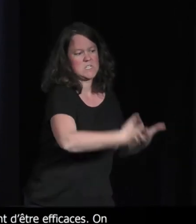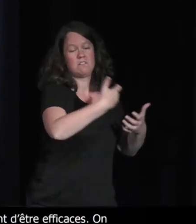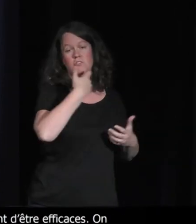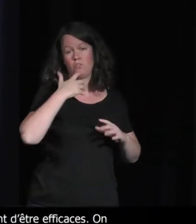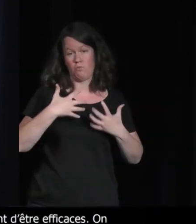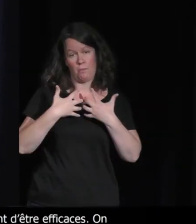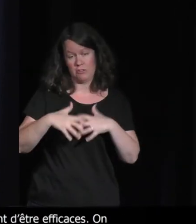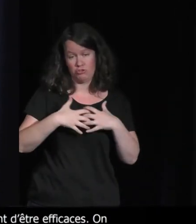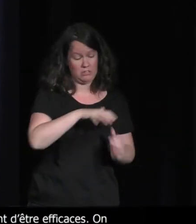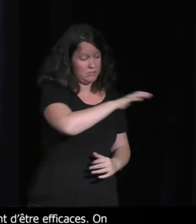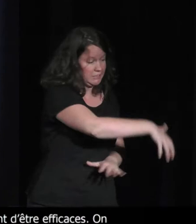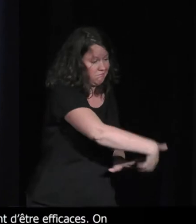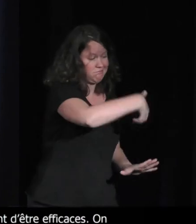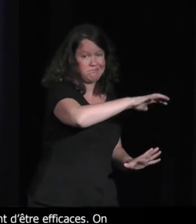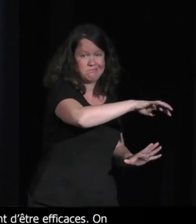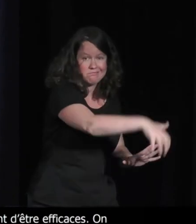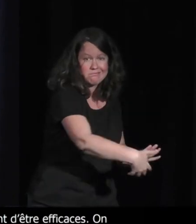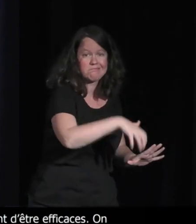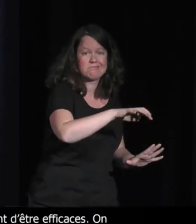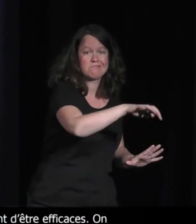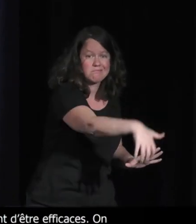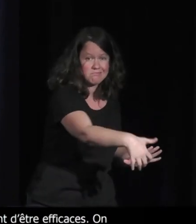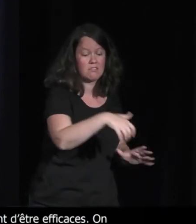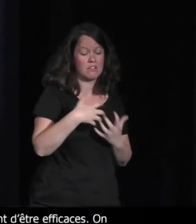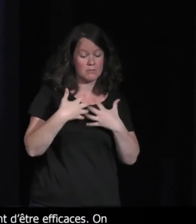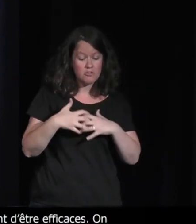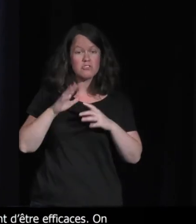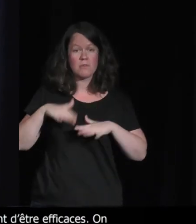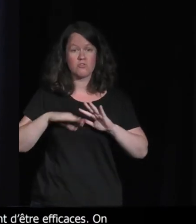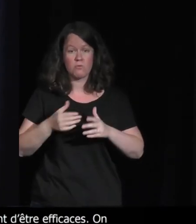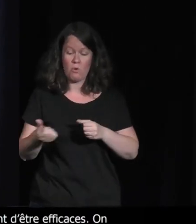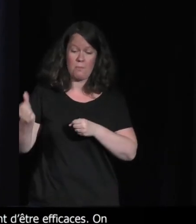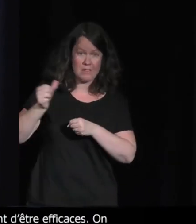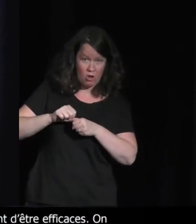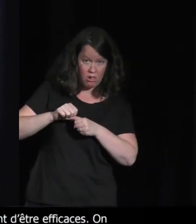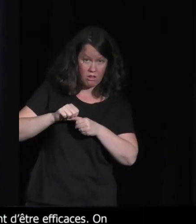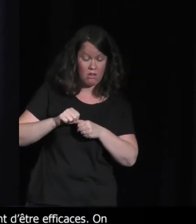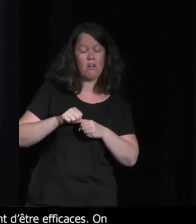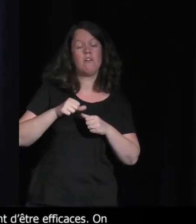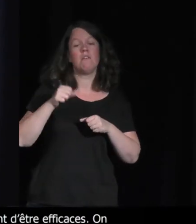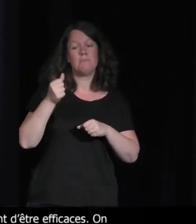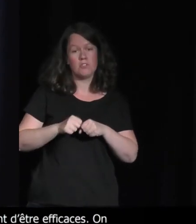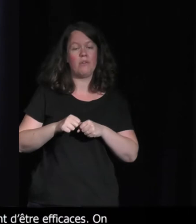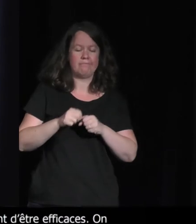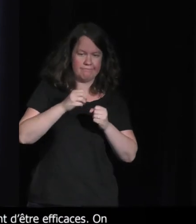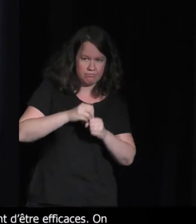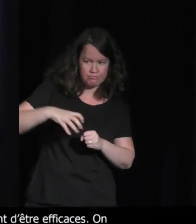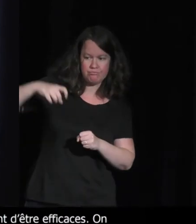font fouiller tout ça. Et les pelleteuses, on les alimente au pétrole et donc, ils génèrent des gaz à effet de serre. Et du coup, la production,